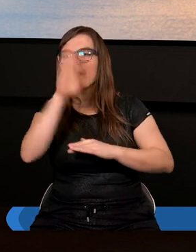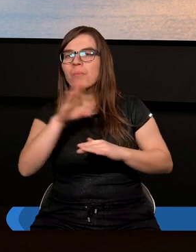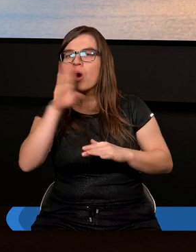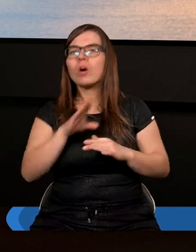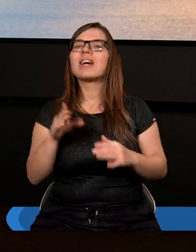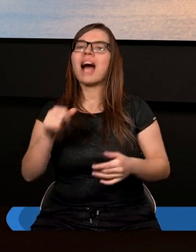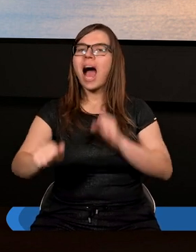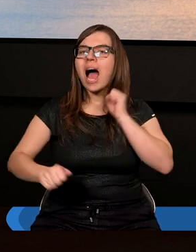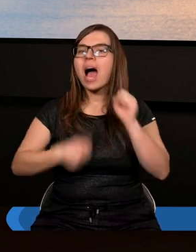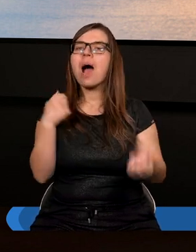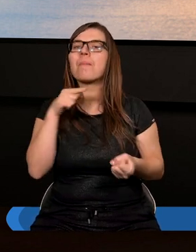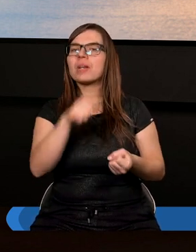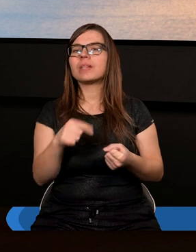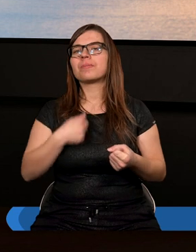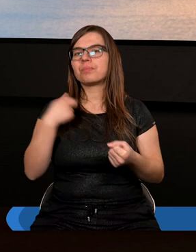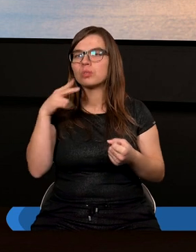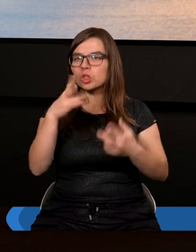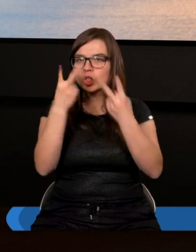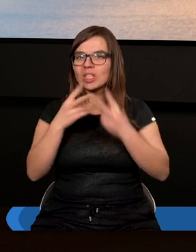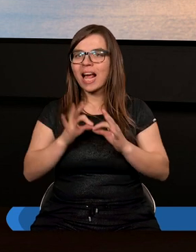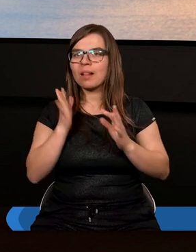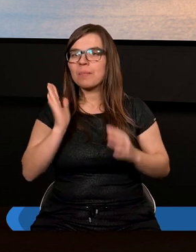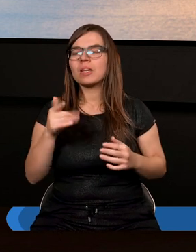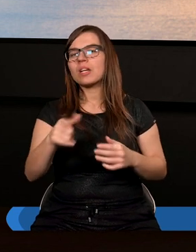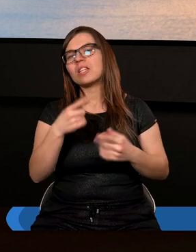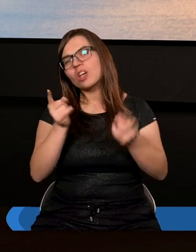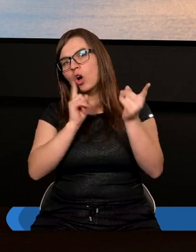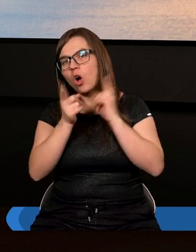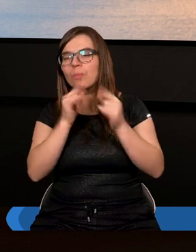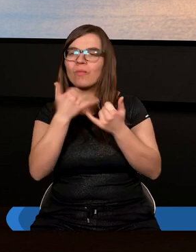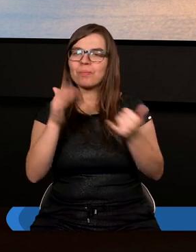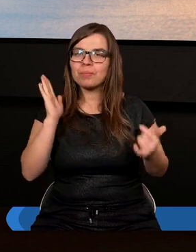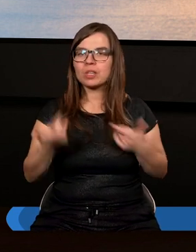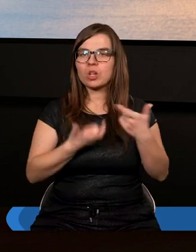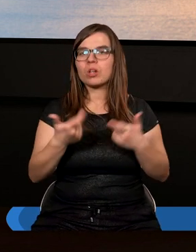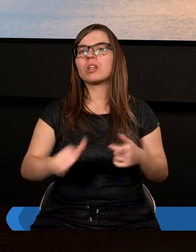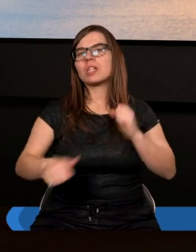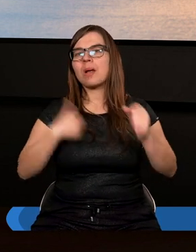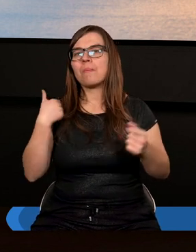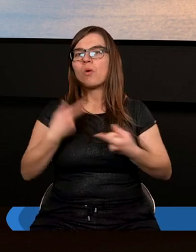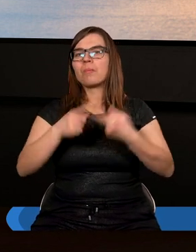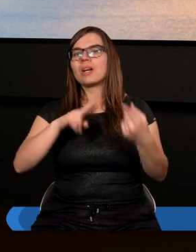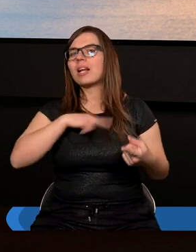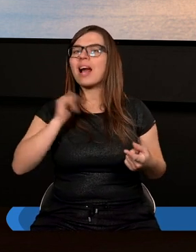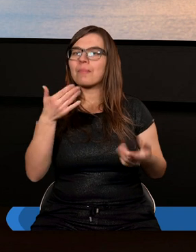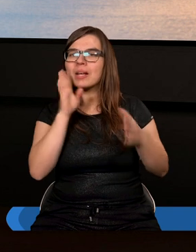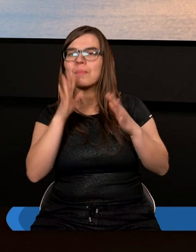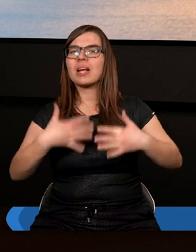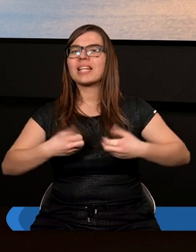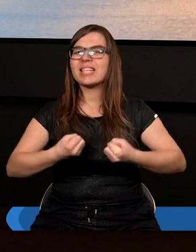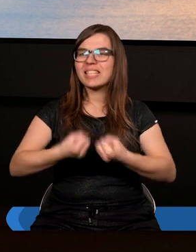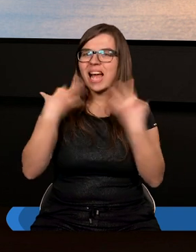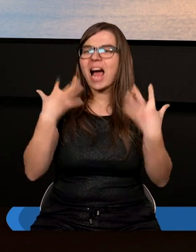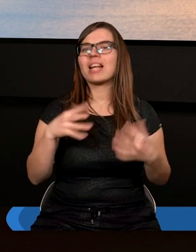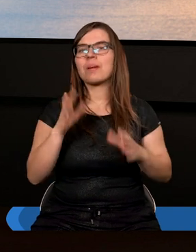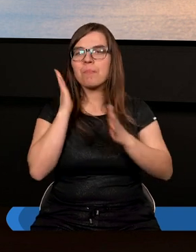w tym, aby to, co czytać będziemy, to, o czym rozmawiać będziemy, było przed nami jak najbardziej jasne,